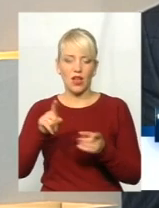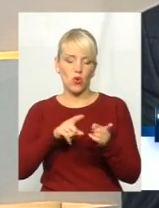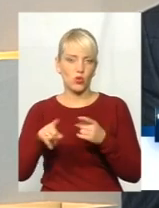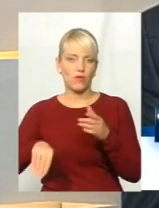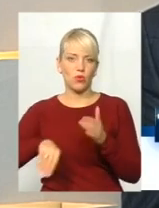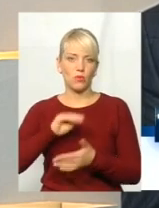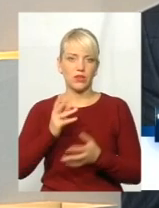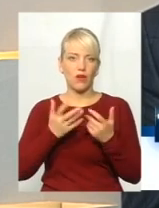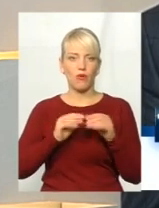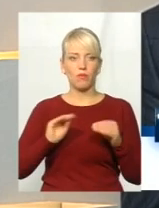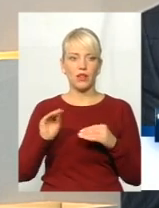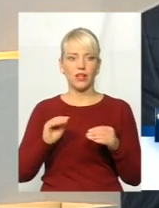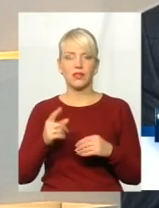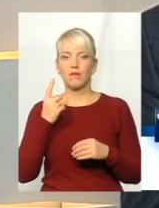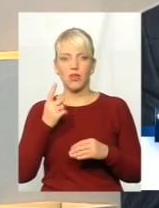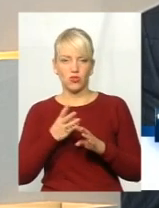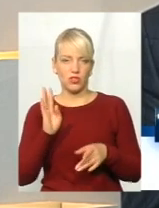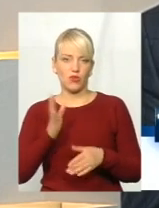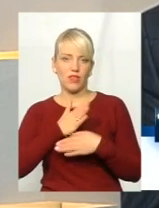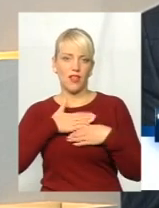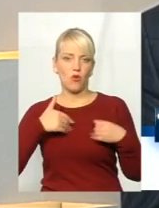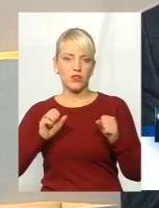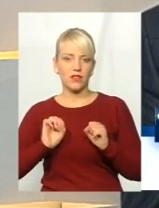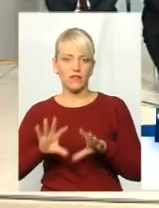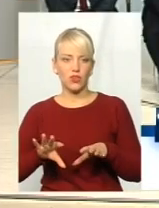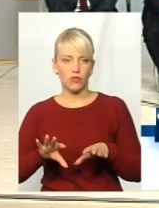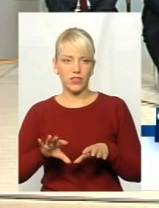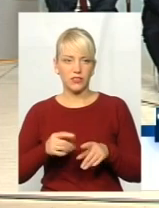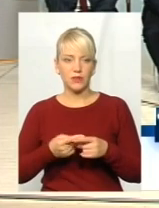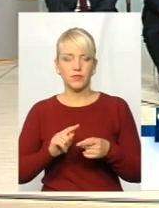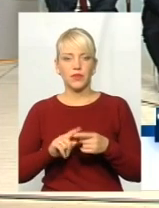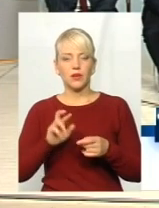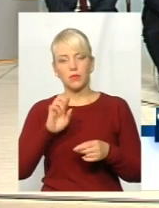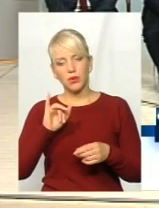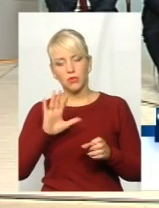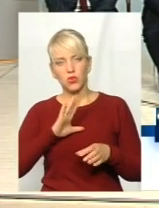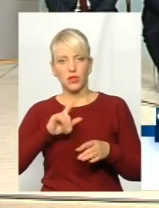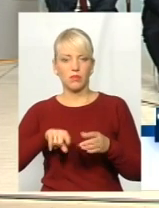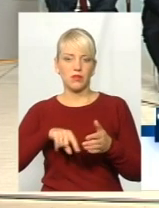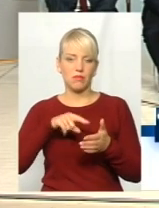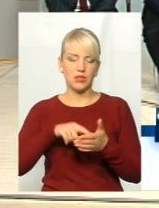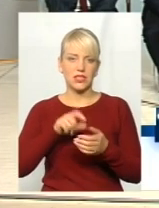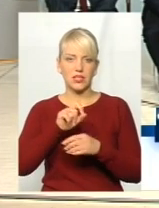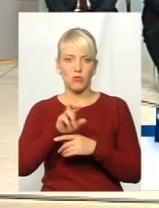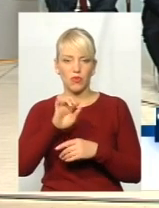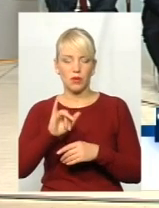не хотять віддавати. Ті речі, може, місто би замовило, якісь якісні препарати, якісніші. Ми знаємо, що